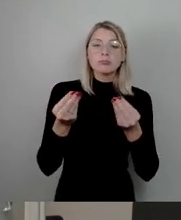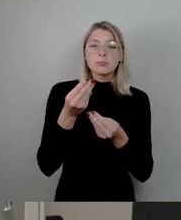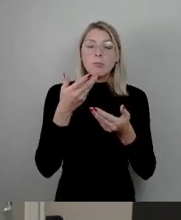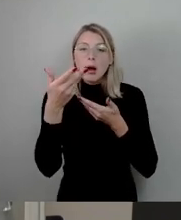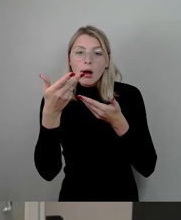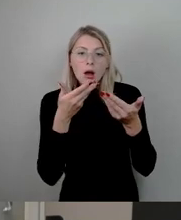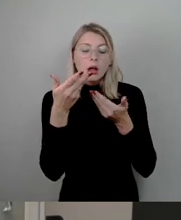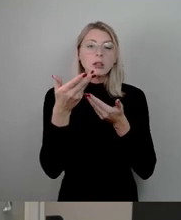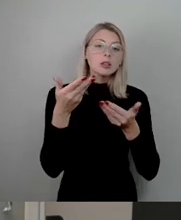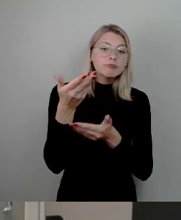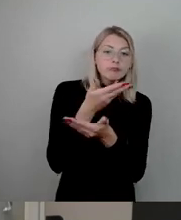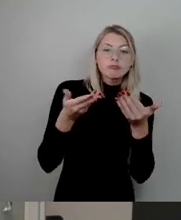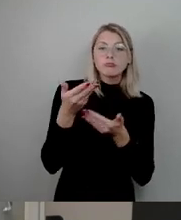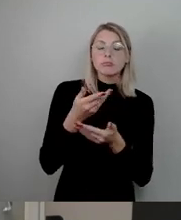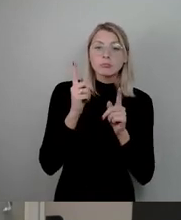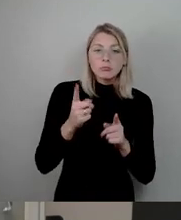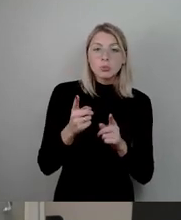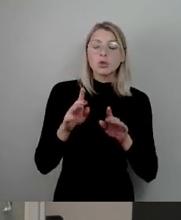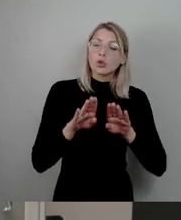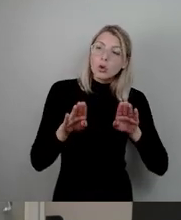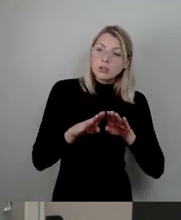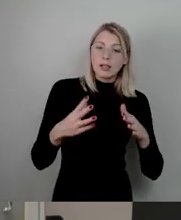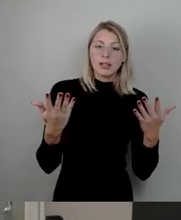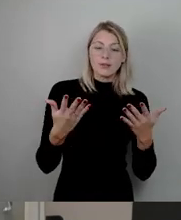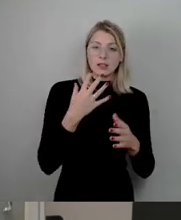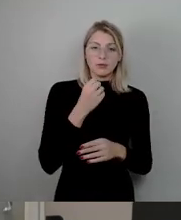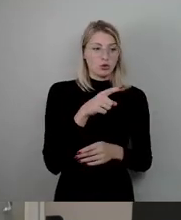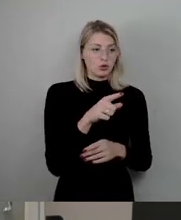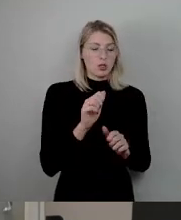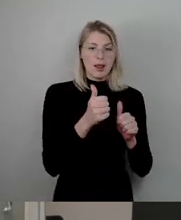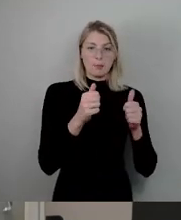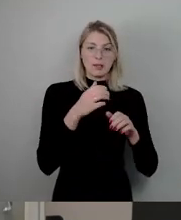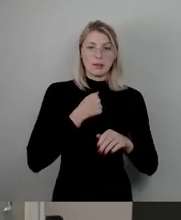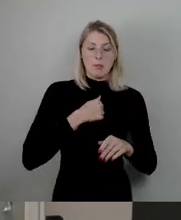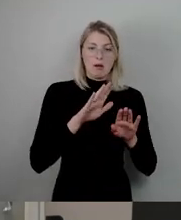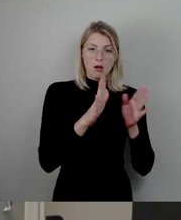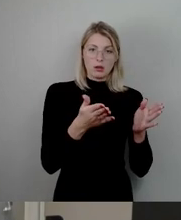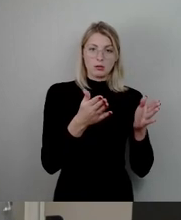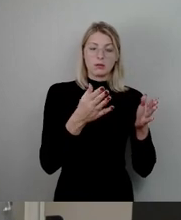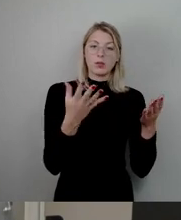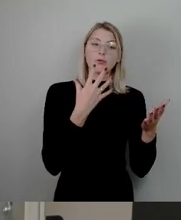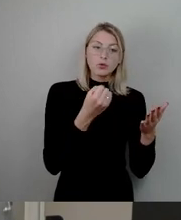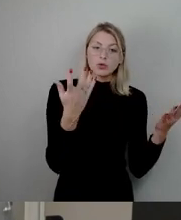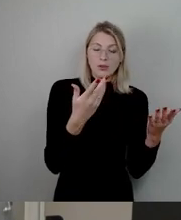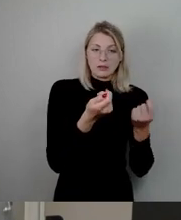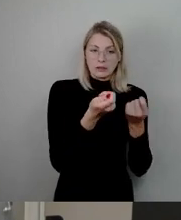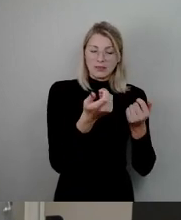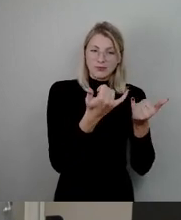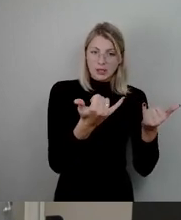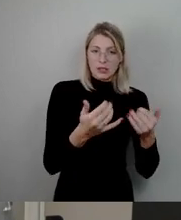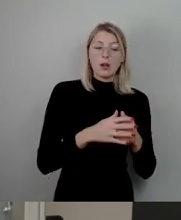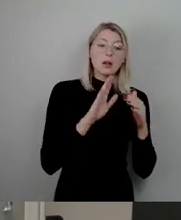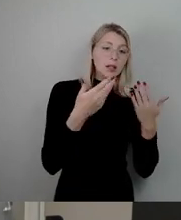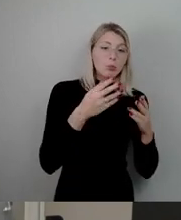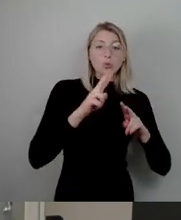was wollen wir grundsätzlich mit dem Erlebnisbad Elbermare machen. Da gibt es ja verschiedene Möglichkeiten. Zum